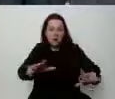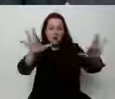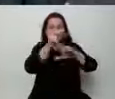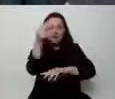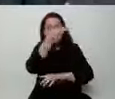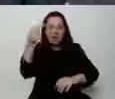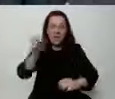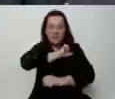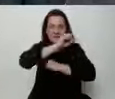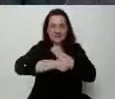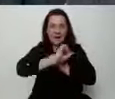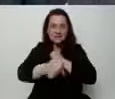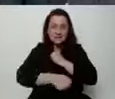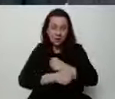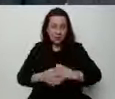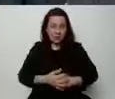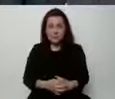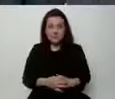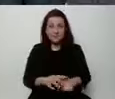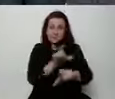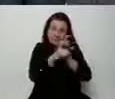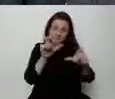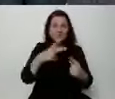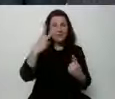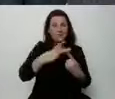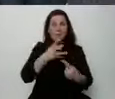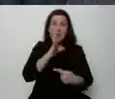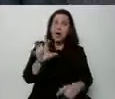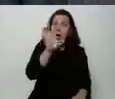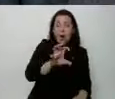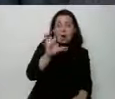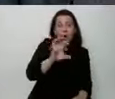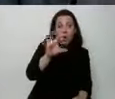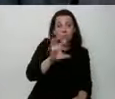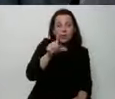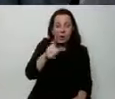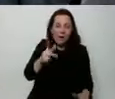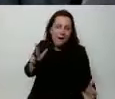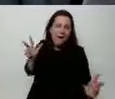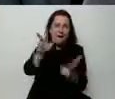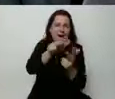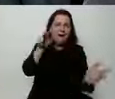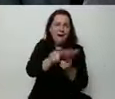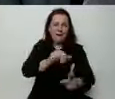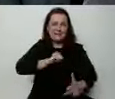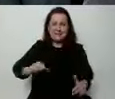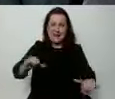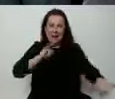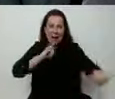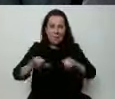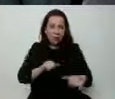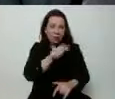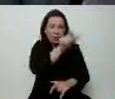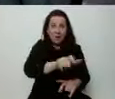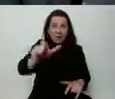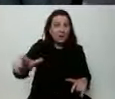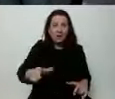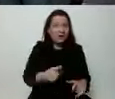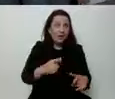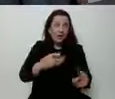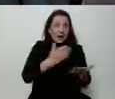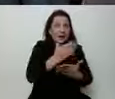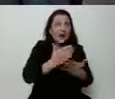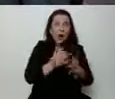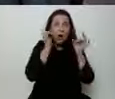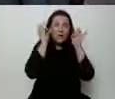Przez cały czas jedyne, co będzie w telewizji zwanej publiczną, to będzie atak na samorządowców, którzy radzą sobie od rana do wieczora,